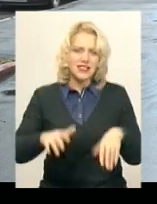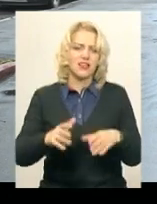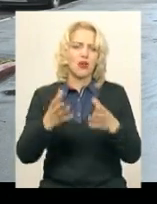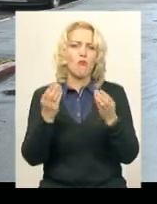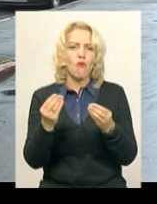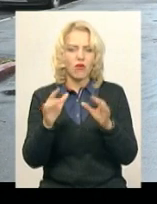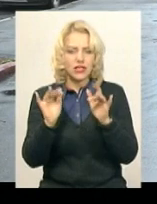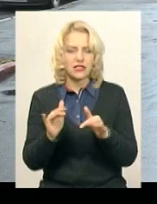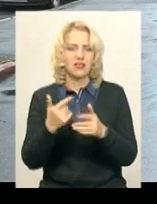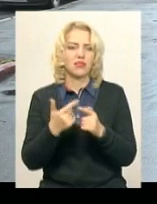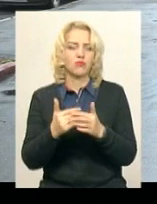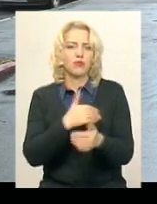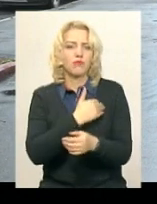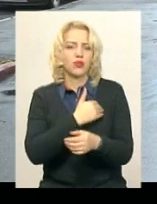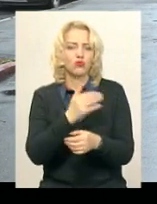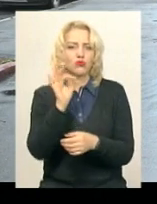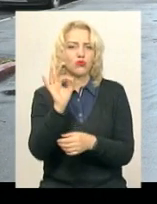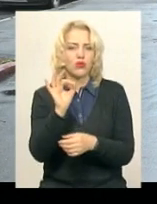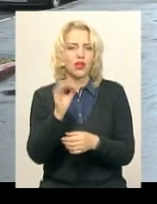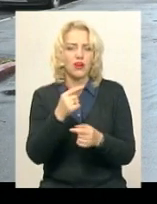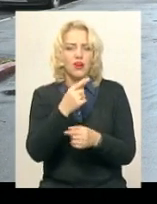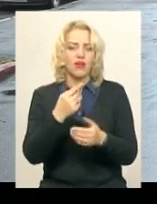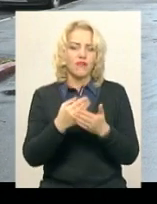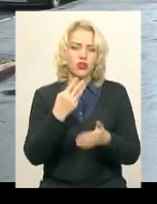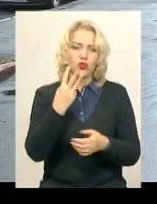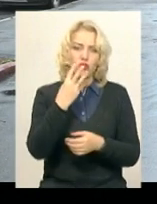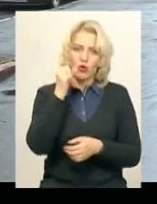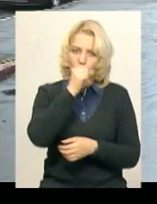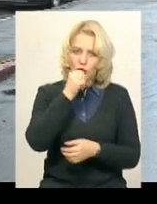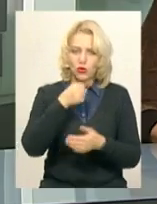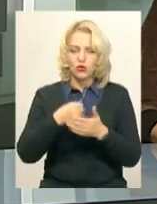температура близько нуля, від 3-х градусів морозу до 2-х градусів тепла.